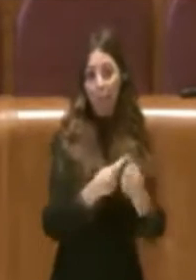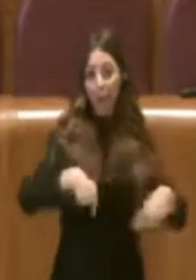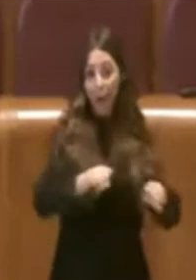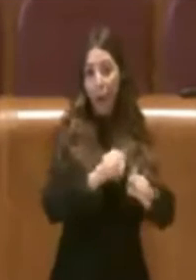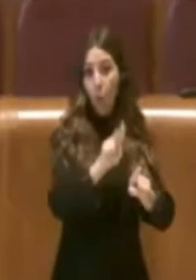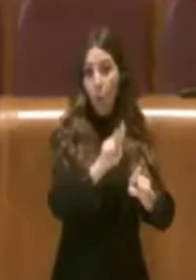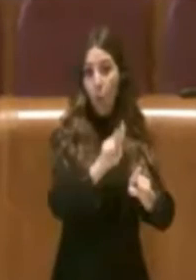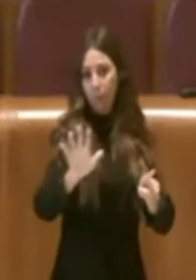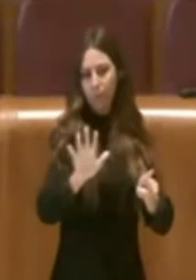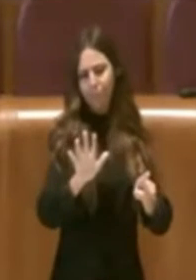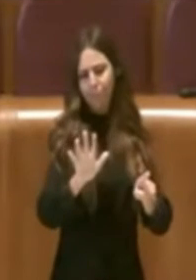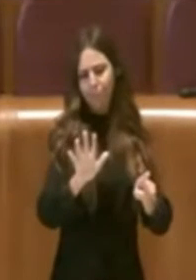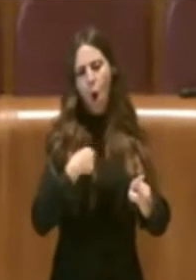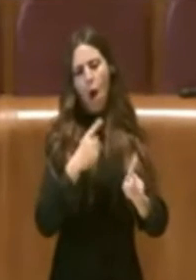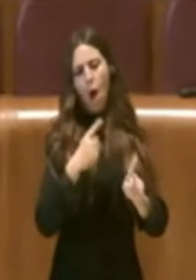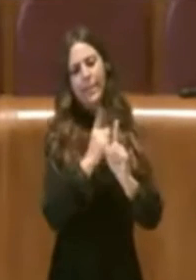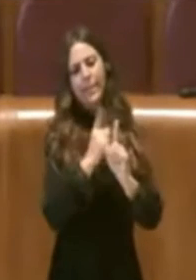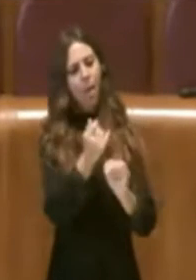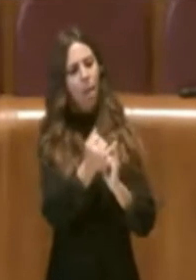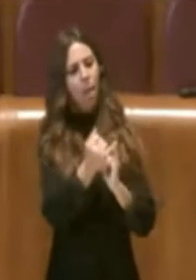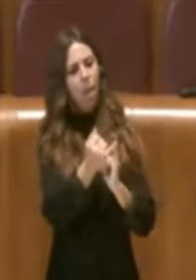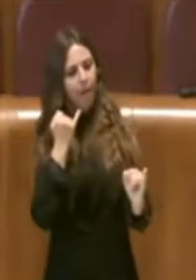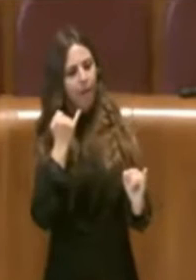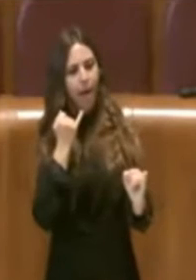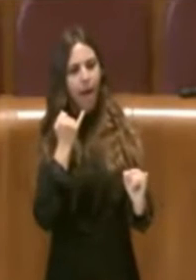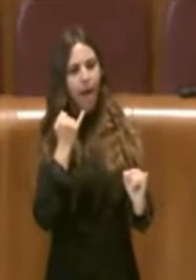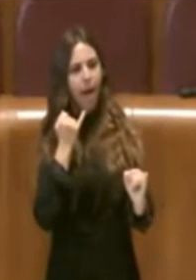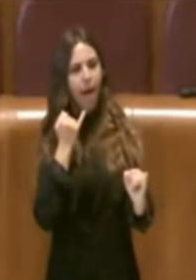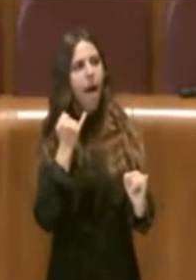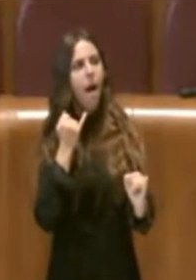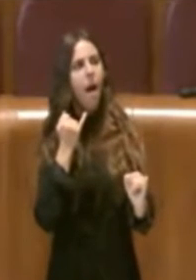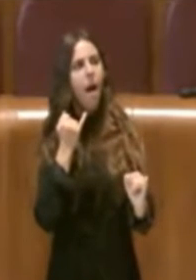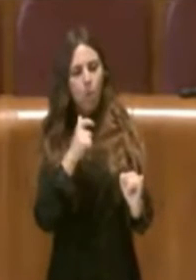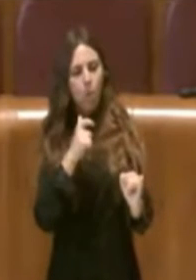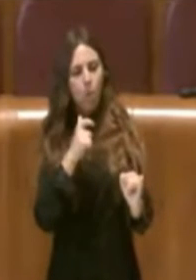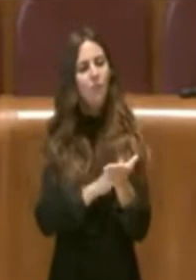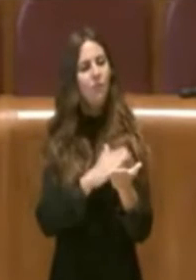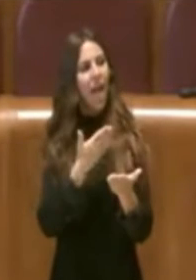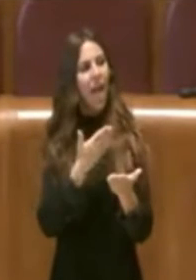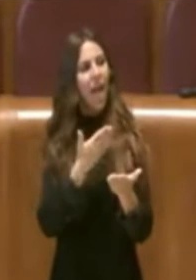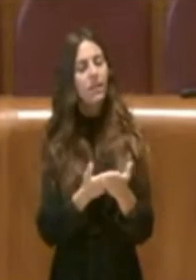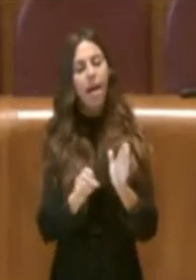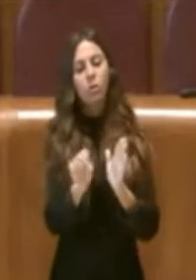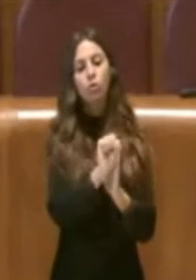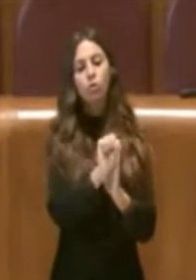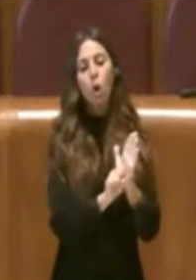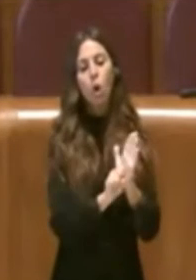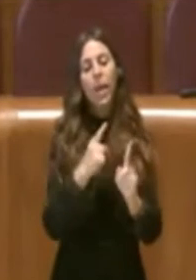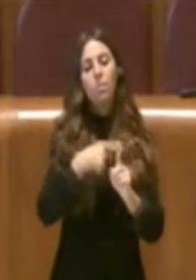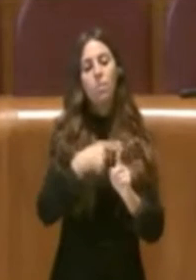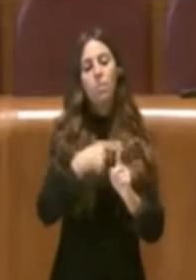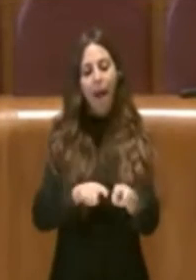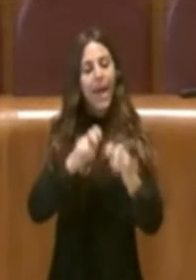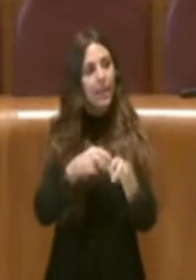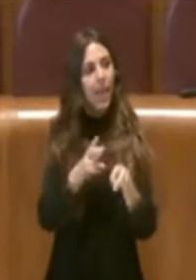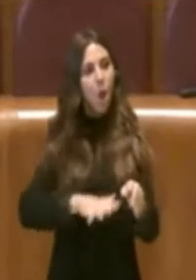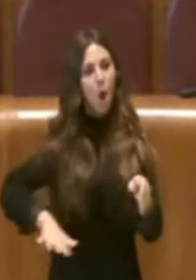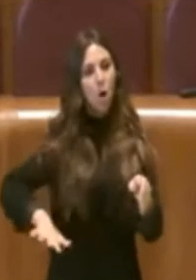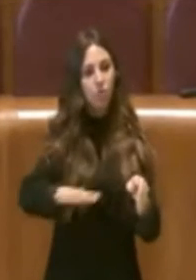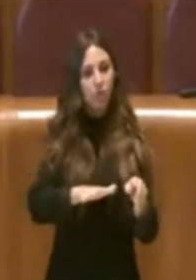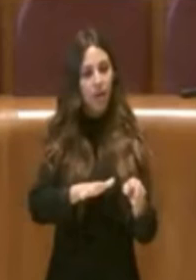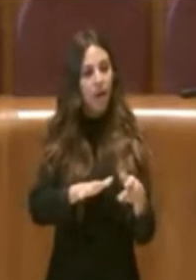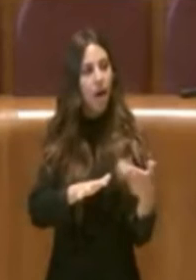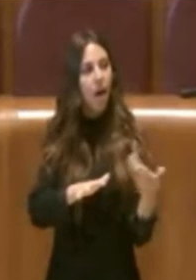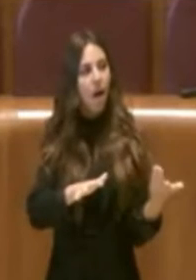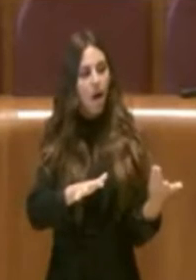l'ho seguita all'Avere per quanto riguarda la valorizzazione storica e archeologica, però abbiamo avuto modo di